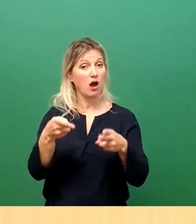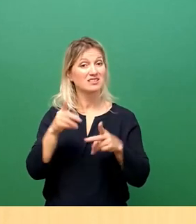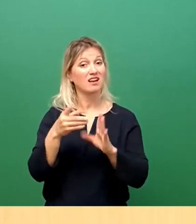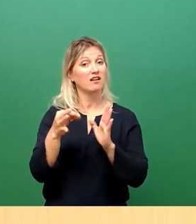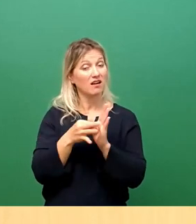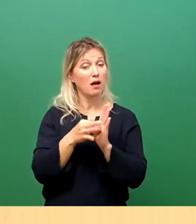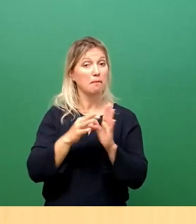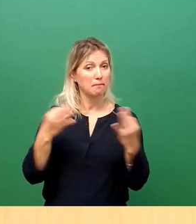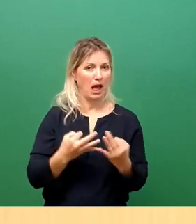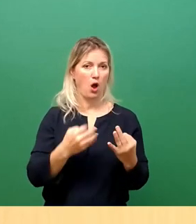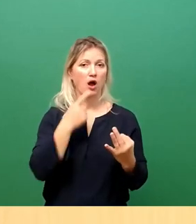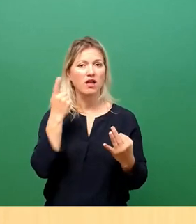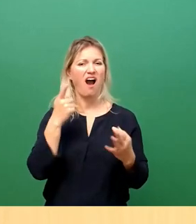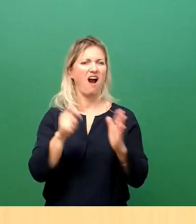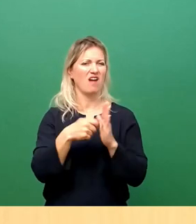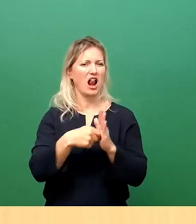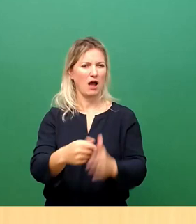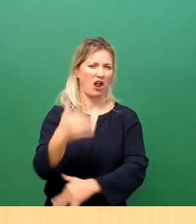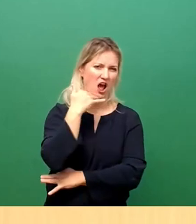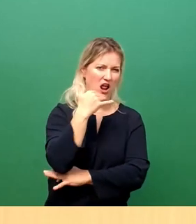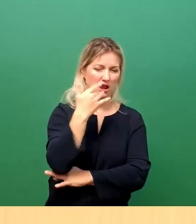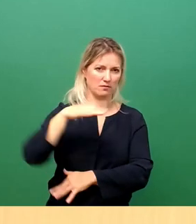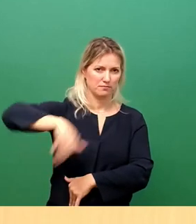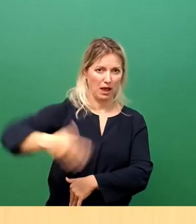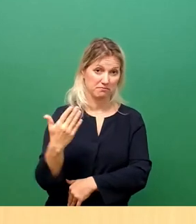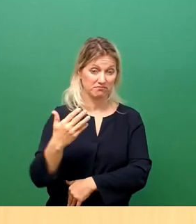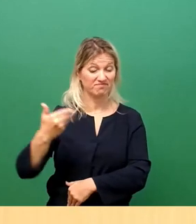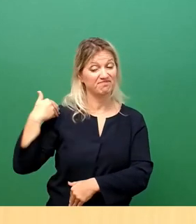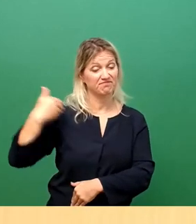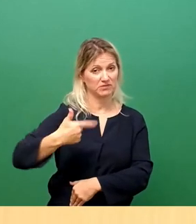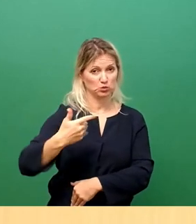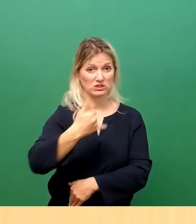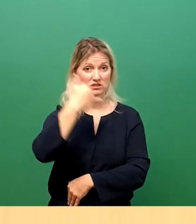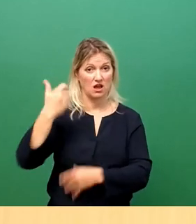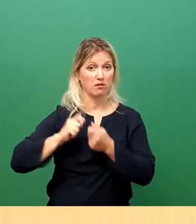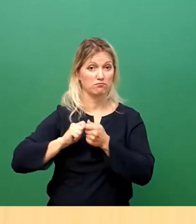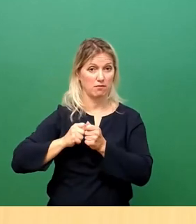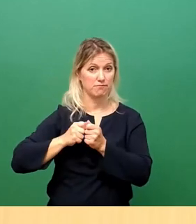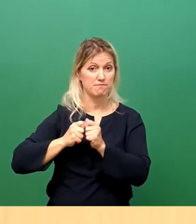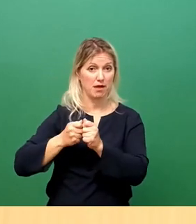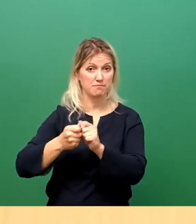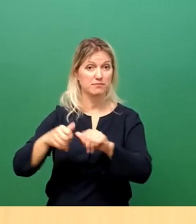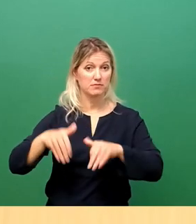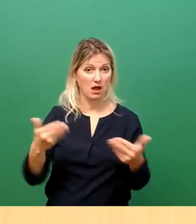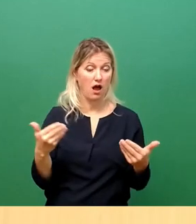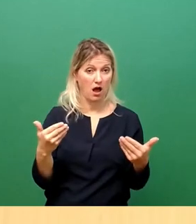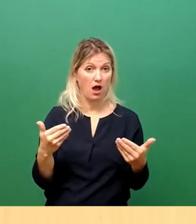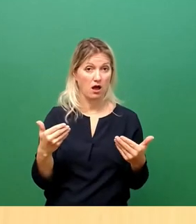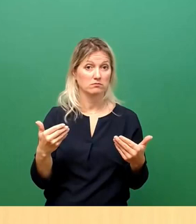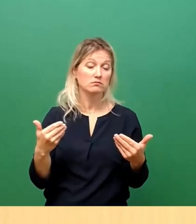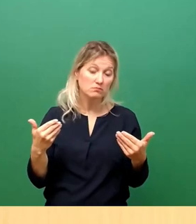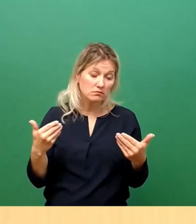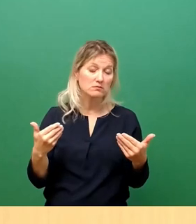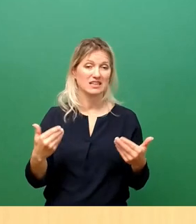In den letzten 20 Jahren hat sich einiges getan auf der Königsbrücker, zumindest in der Berichterstattung über